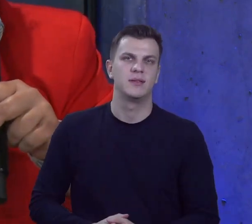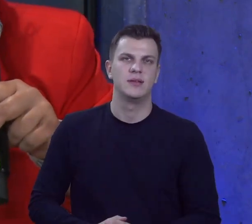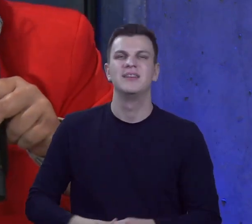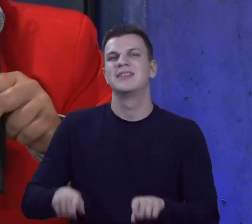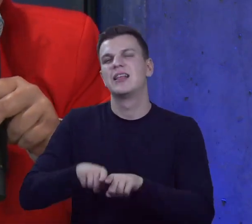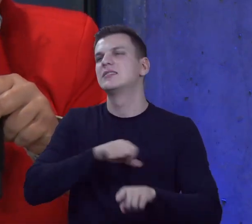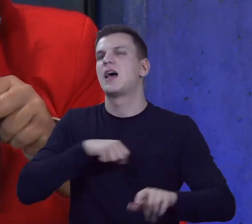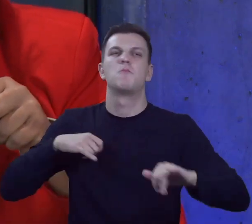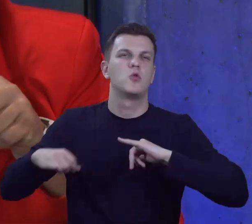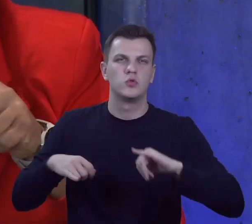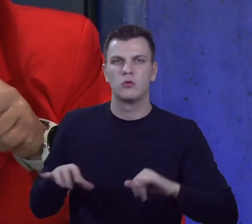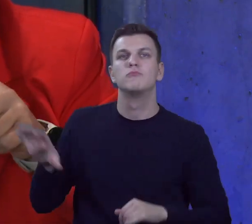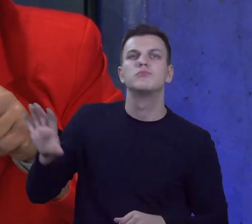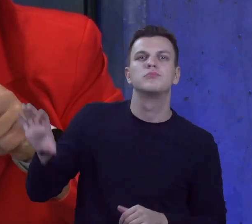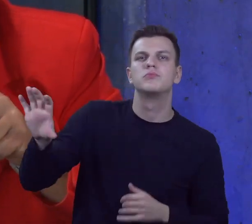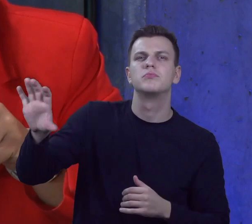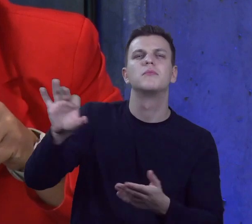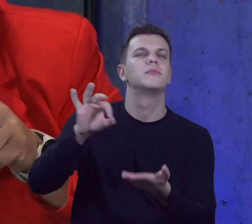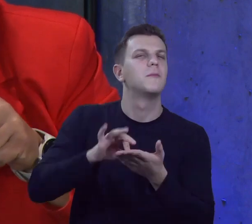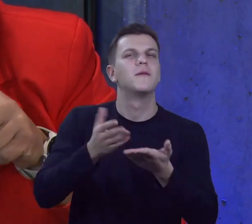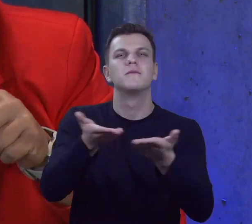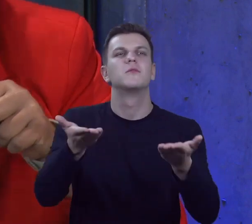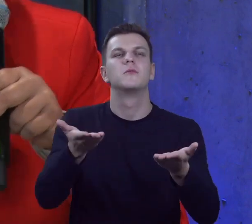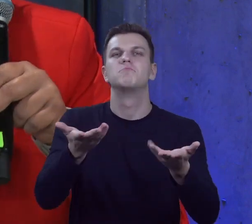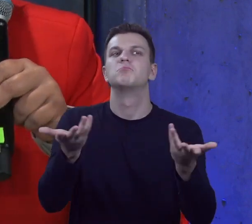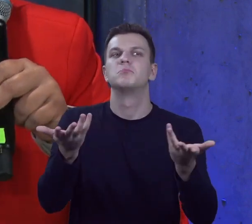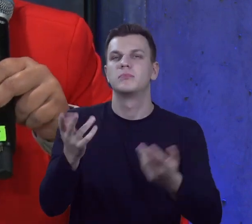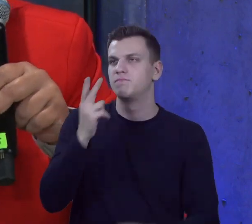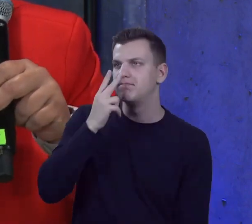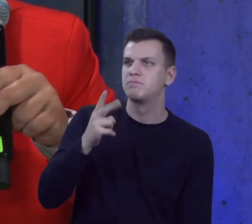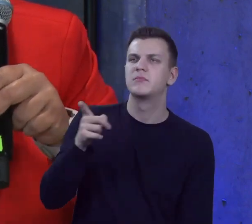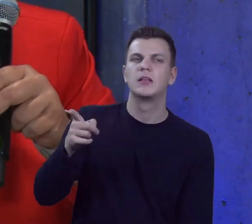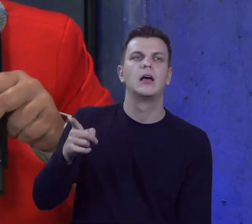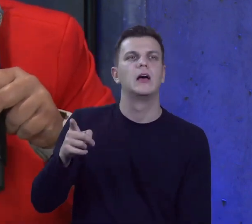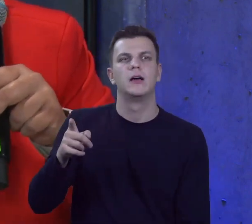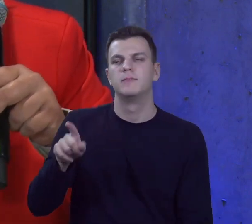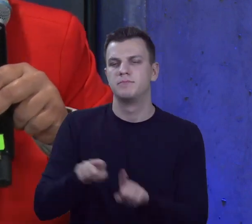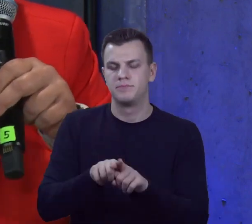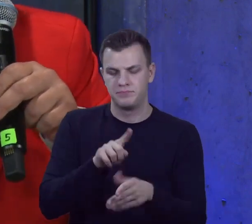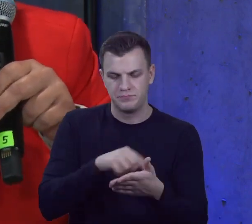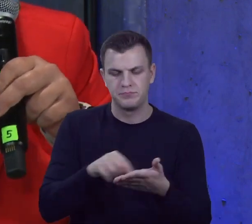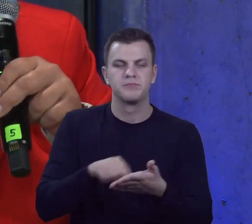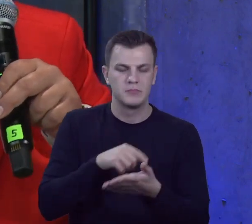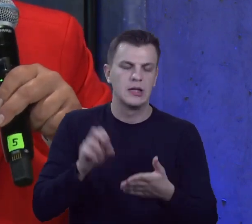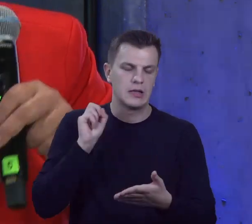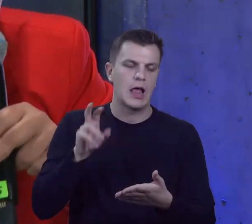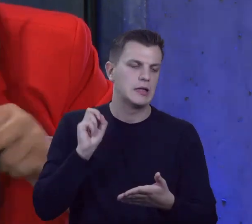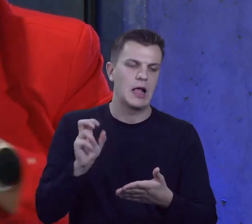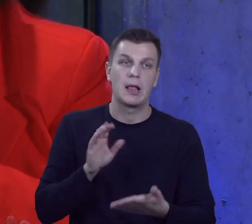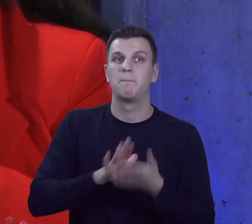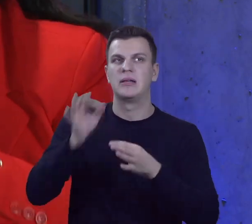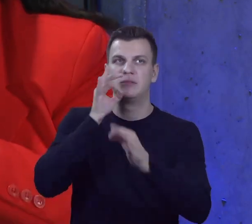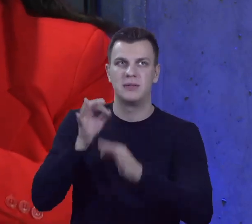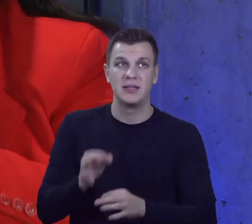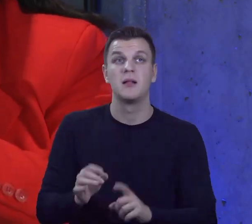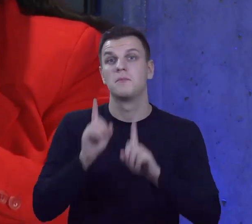samorządowych, no trochę z takimi radnymi, którzy byli taką wierną drużyną głosującą bez zadawania pytań. Oczywiście to jest bardzo komfortowe dla